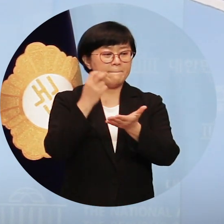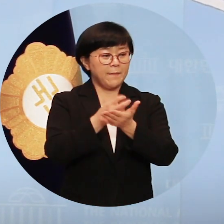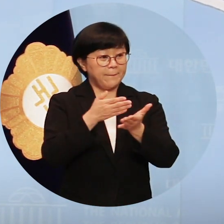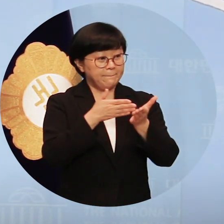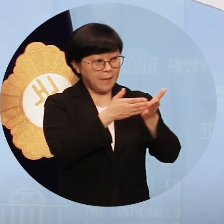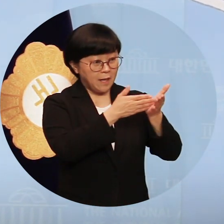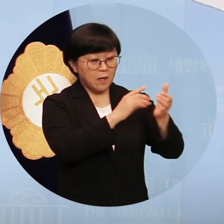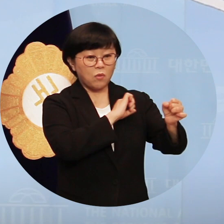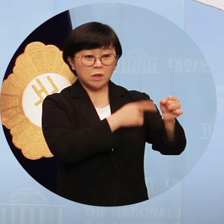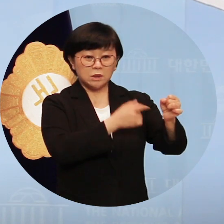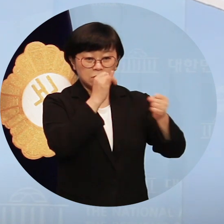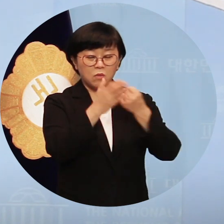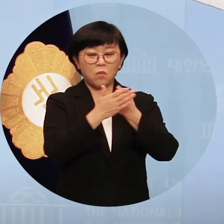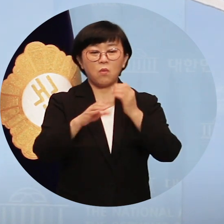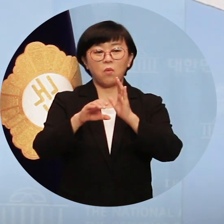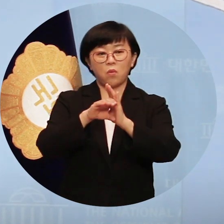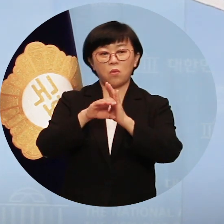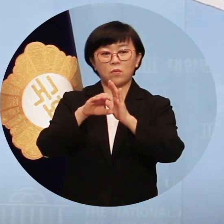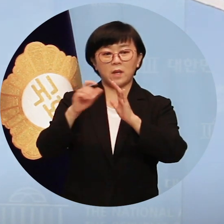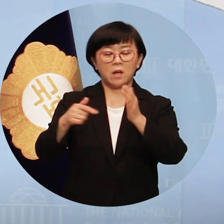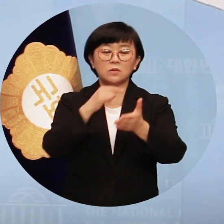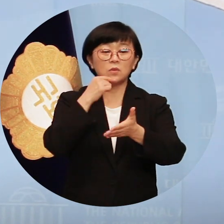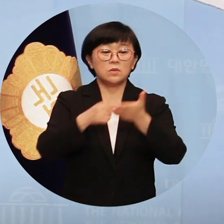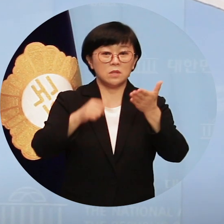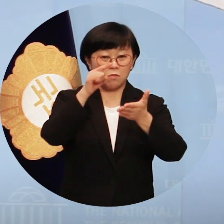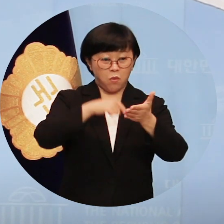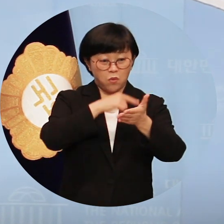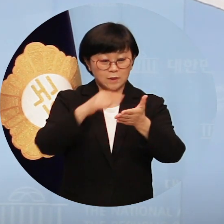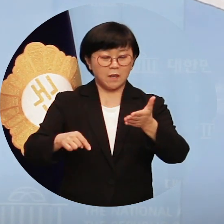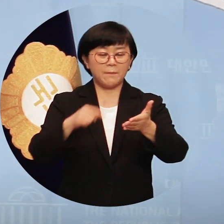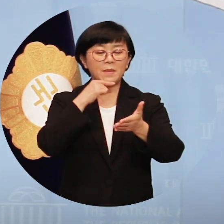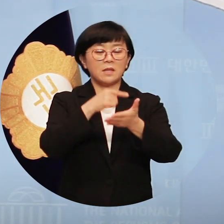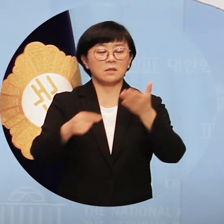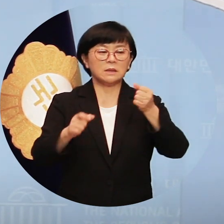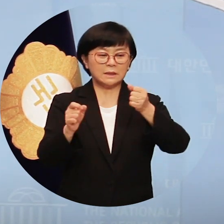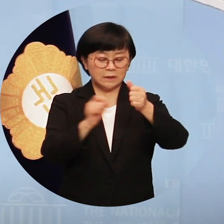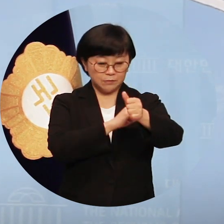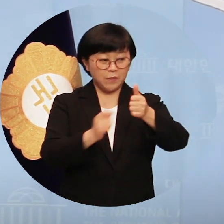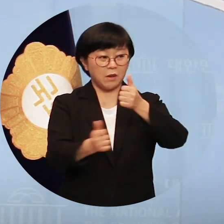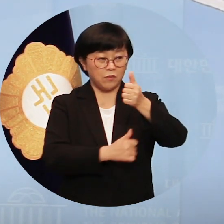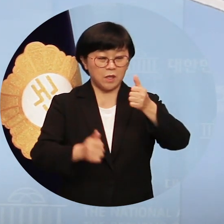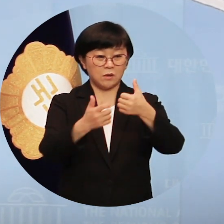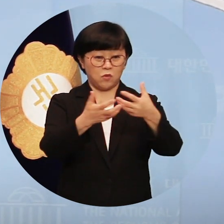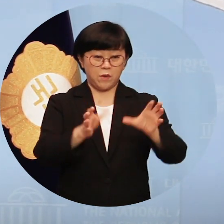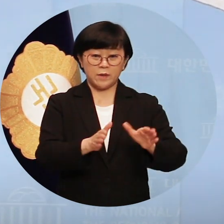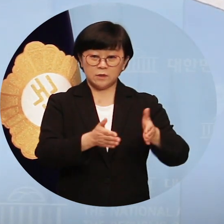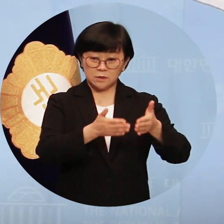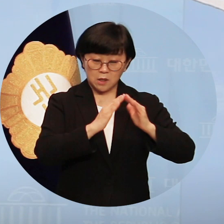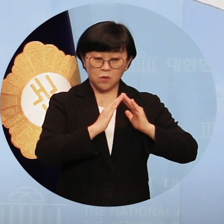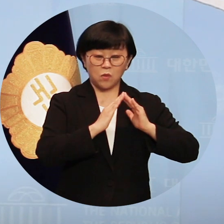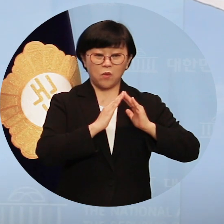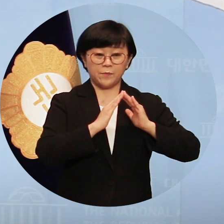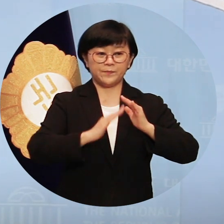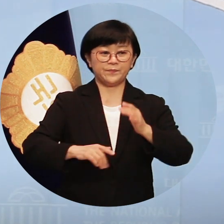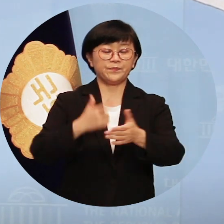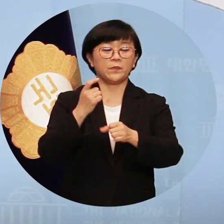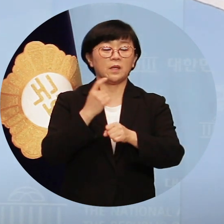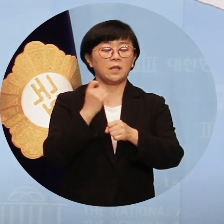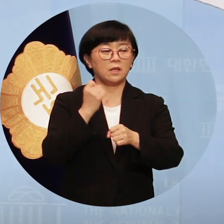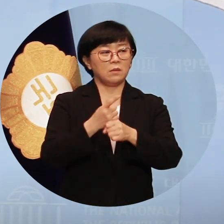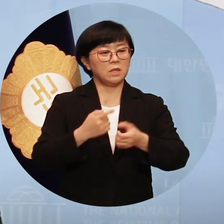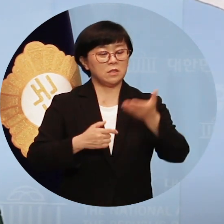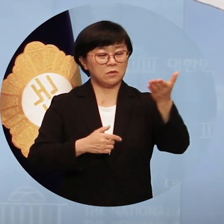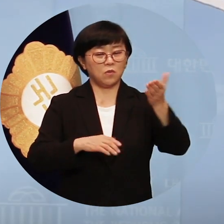임시국회에서 입법권을 갖는 코로나 손실보상 및 피해지원 특위를 서둘러서